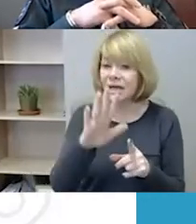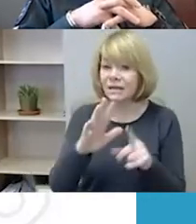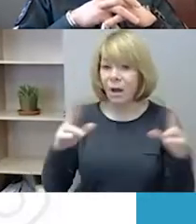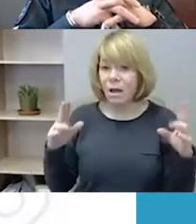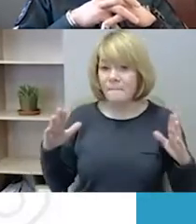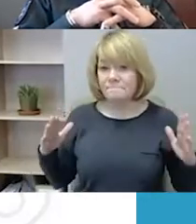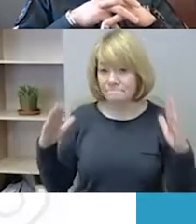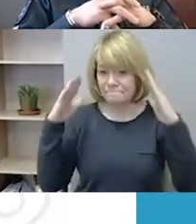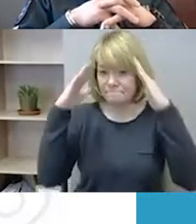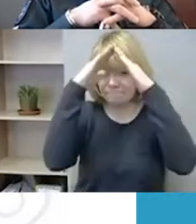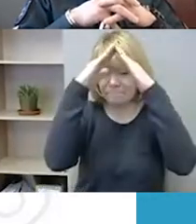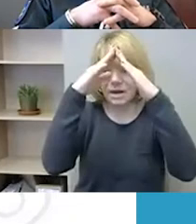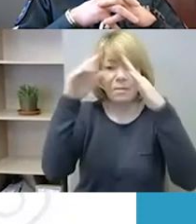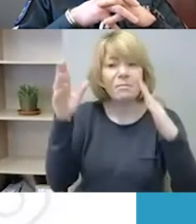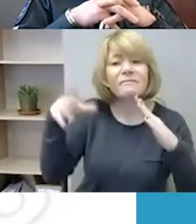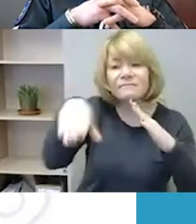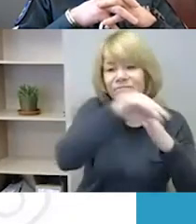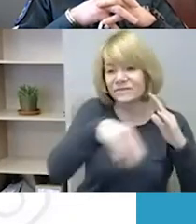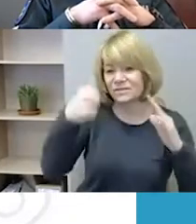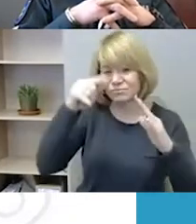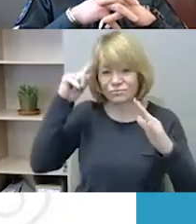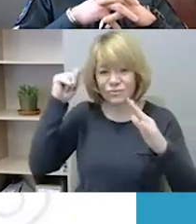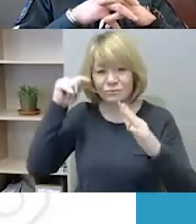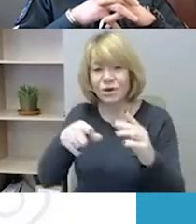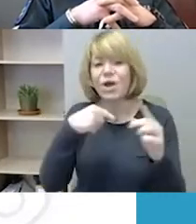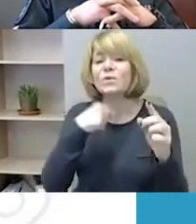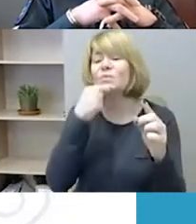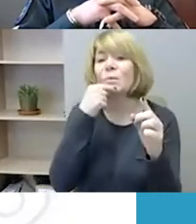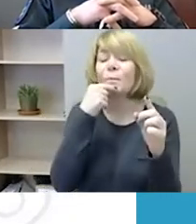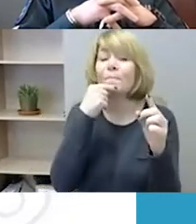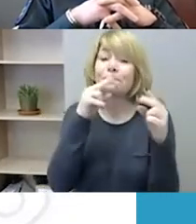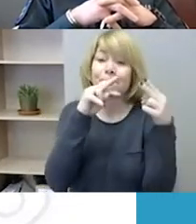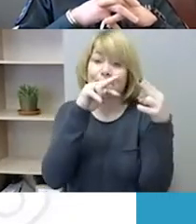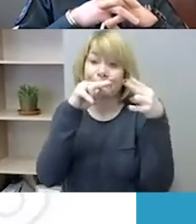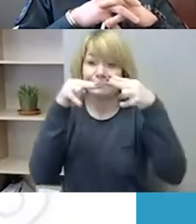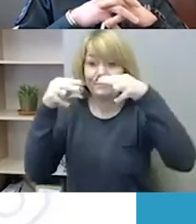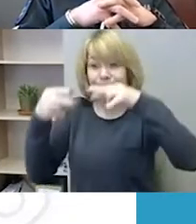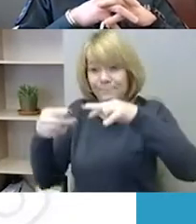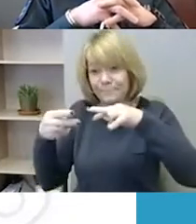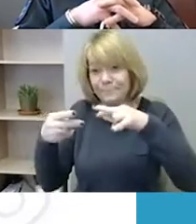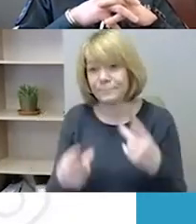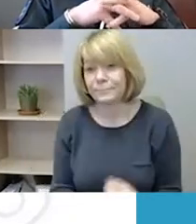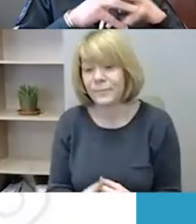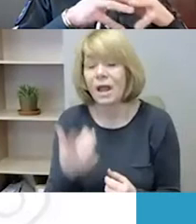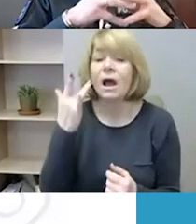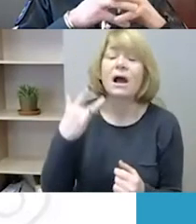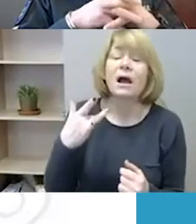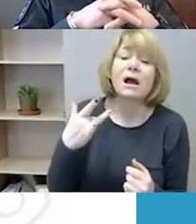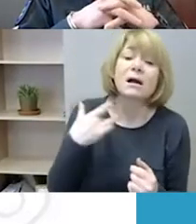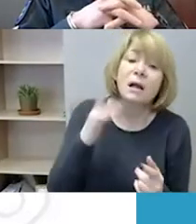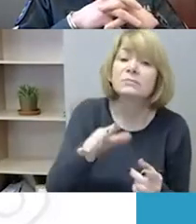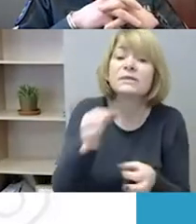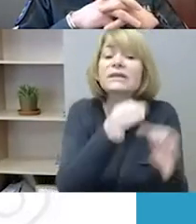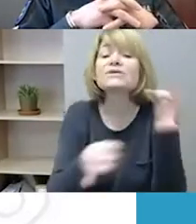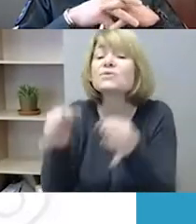gerai žinoma ir truputėlį tiesiai apsistok. Ir galbūt vėliau diskusijų metu mes